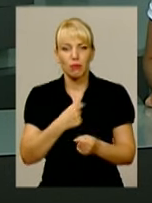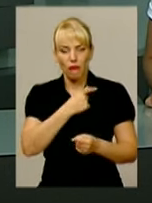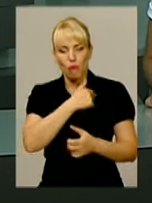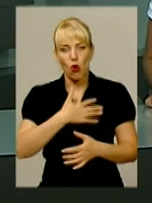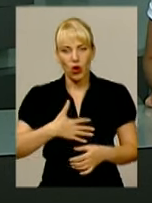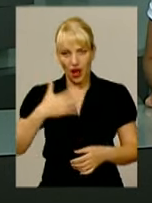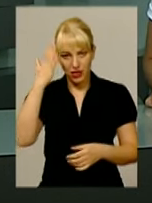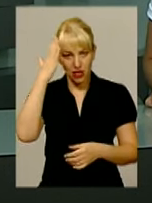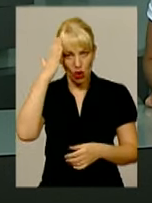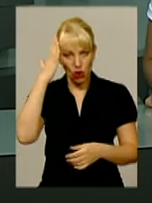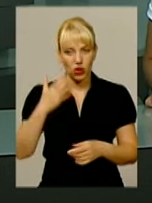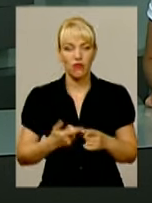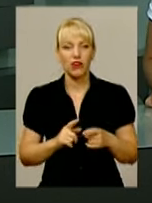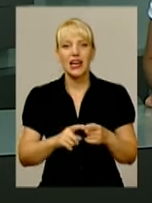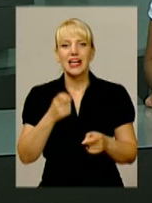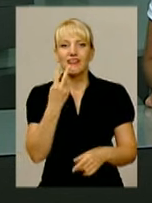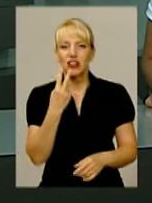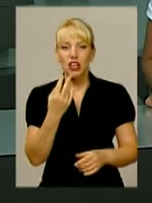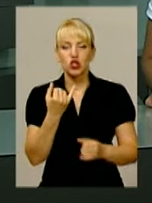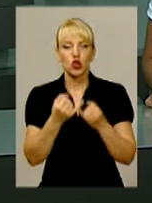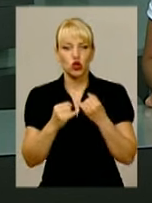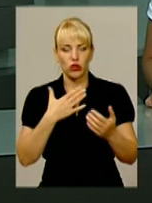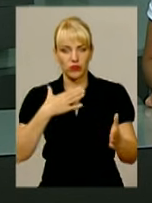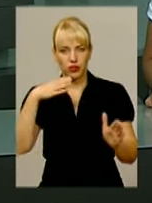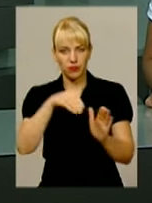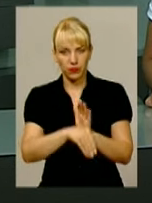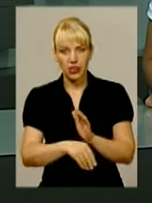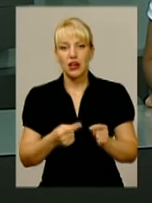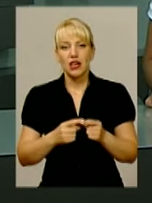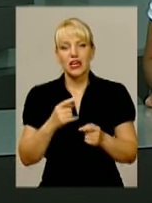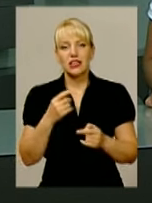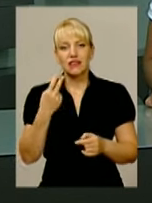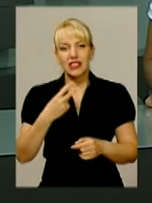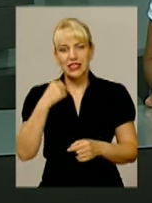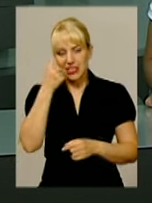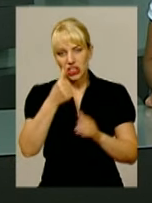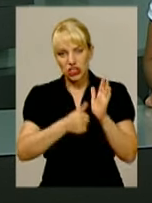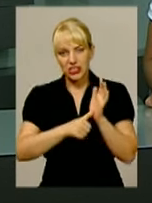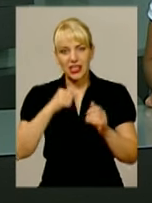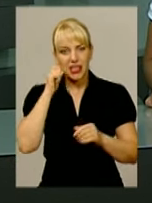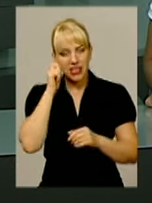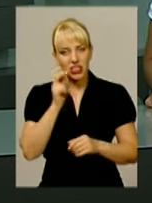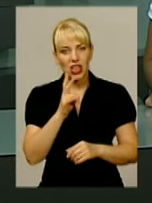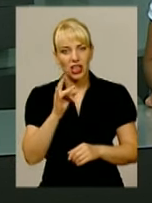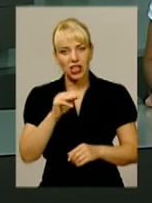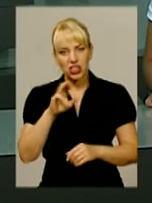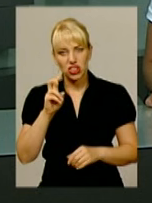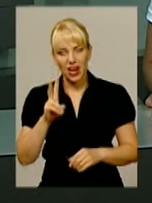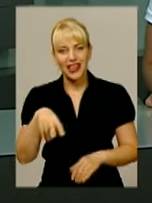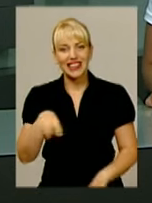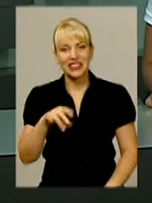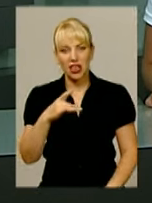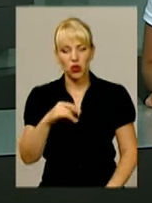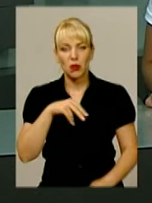хлопця. 12 жовтня його не стало. 26-річний Віталій Крижак з села Трибухівці Литичевського району пішов до